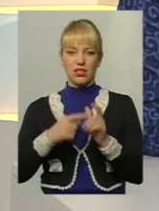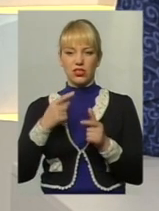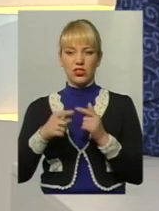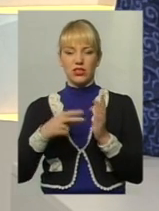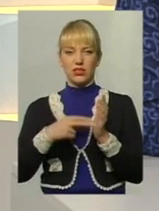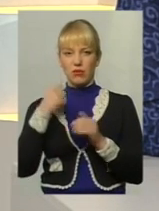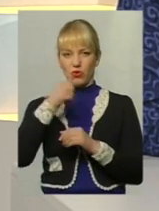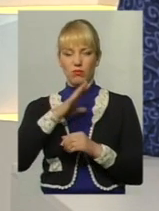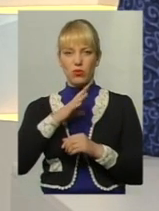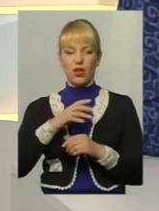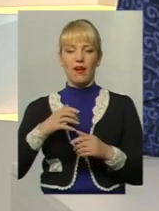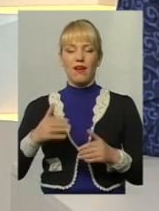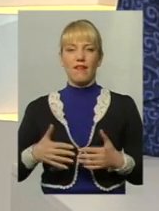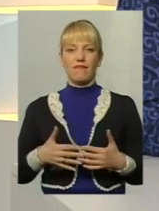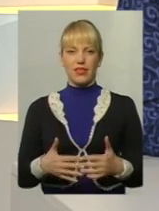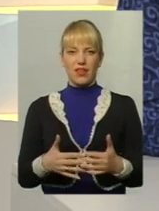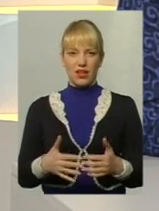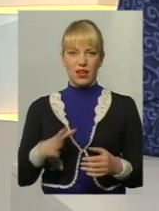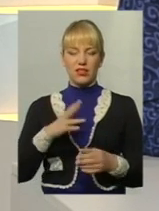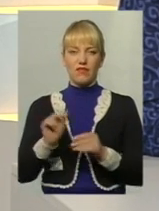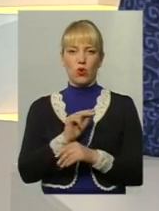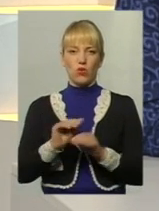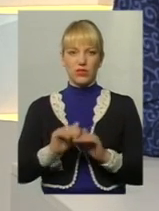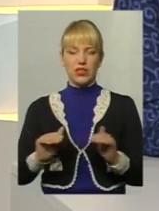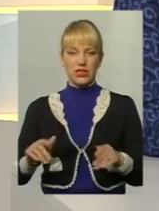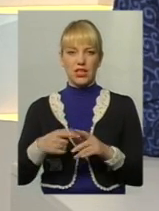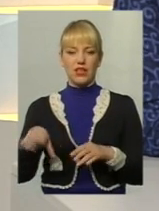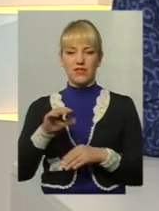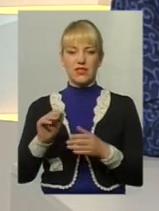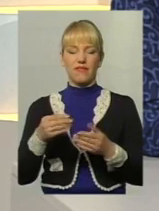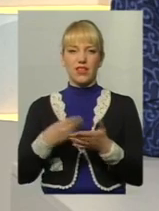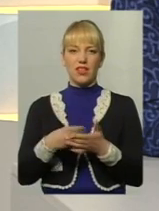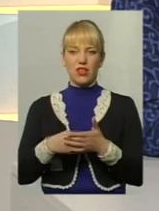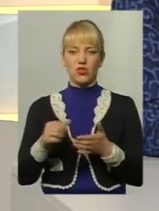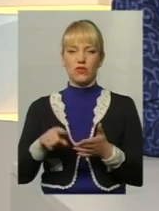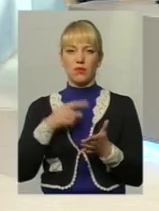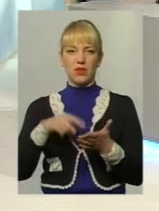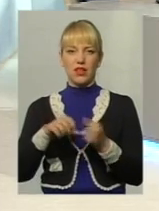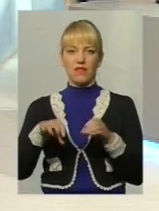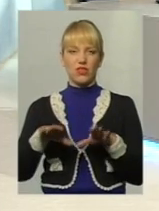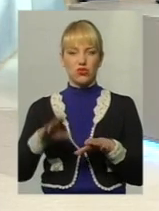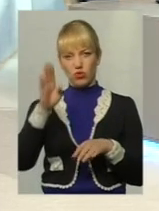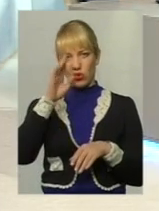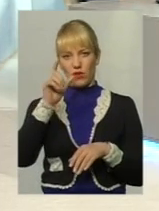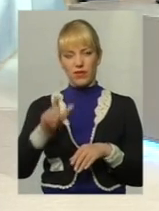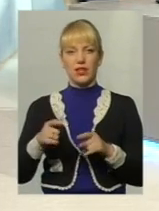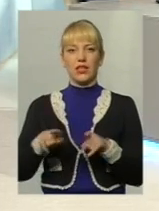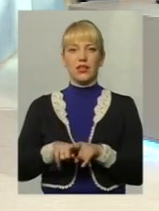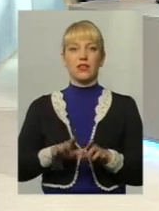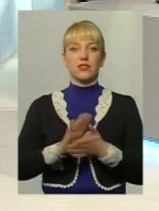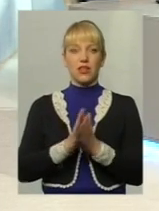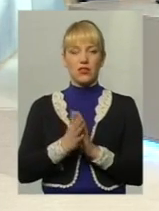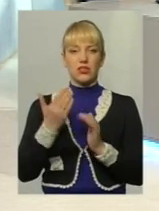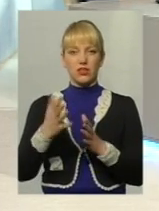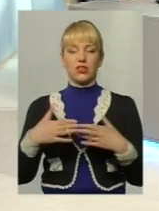була в декреті, виховувала дітей, а всі фінансові питання вирішували чоловік. Так сталося, так склалося